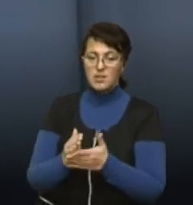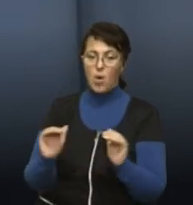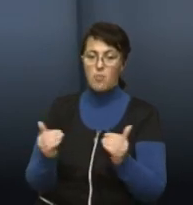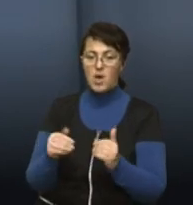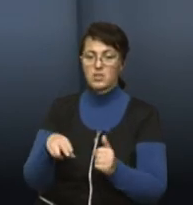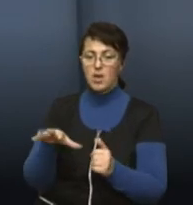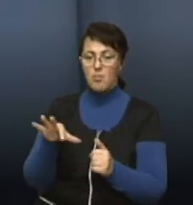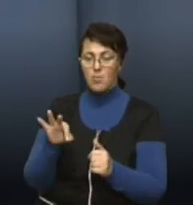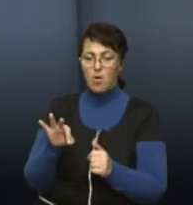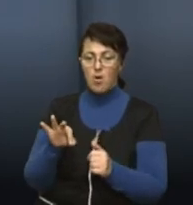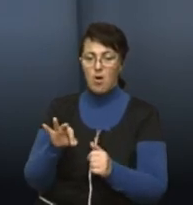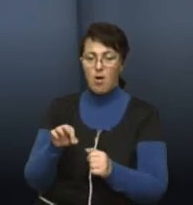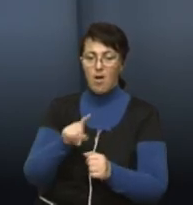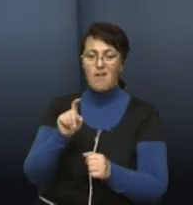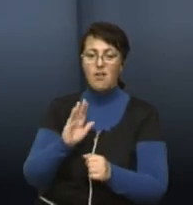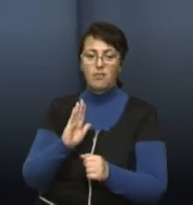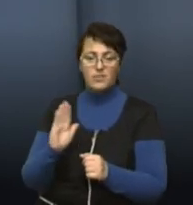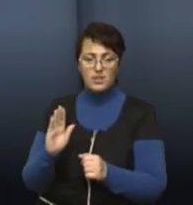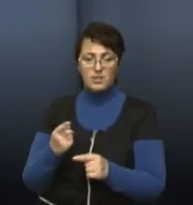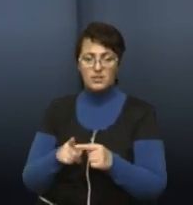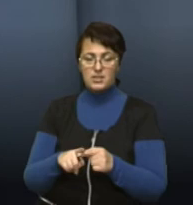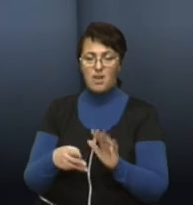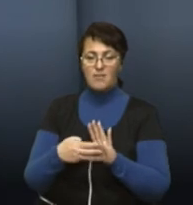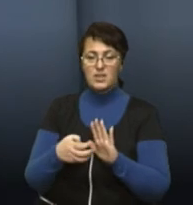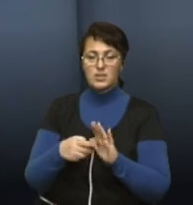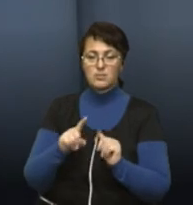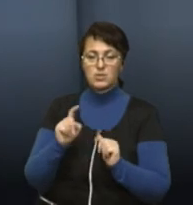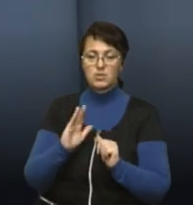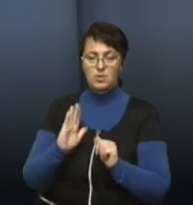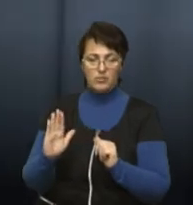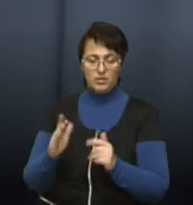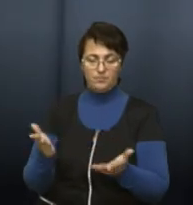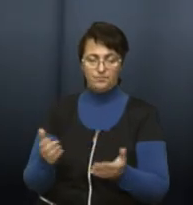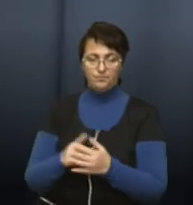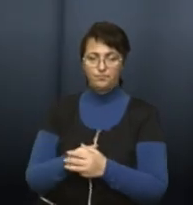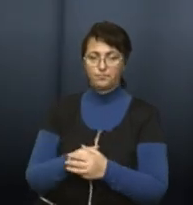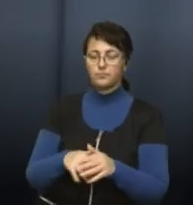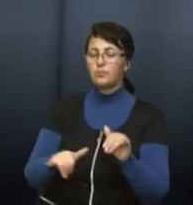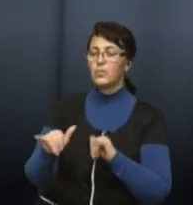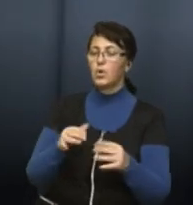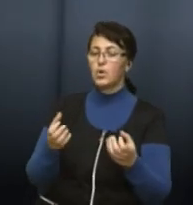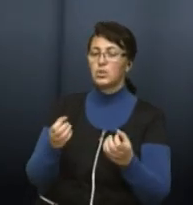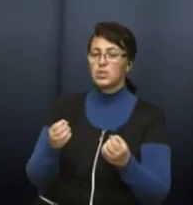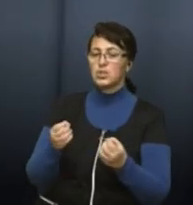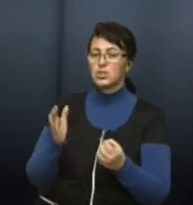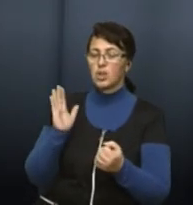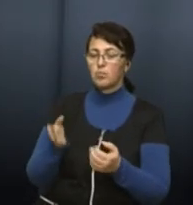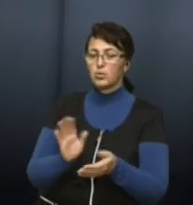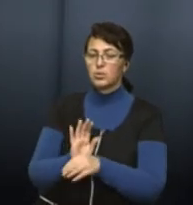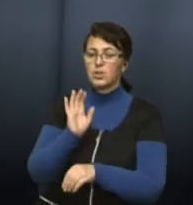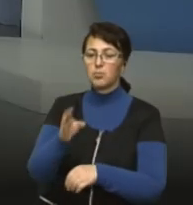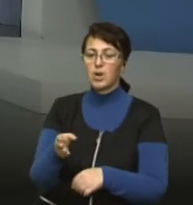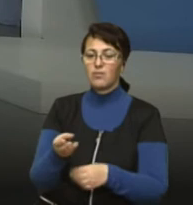по хвилину, тобто, це є 800 хвилин на цей період. Куди оби на що спрямовані кошти за оплату паркування?